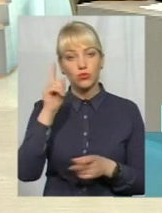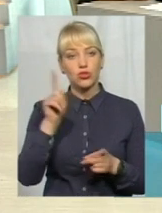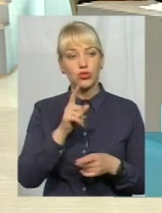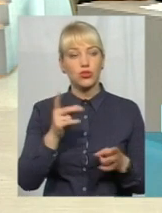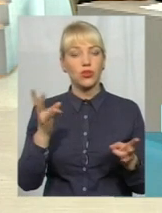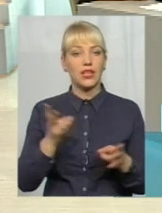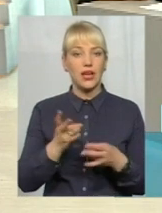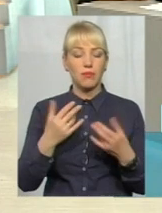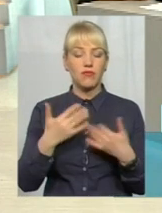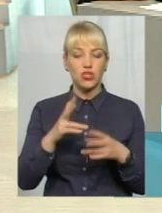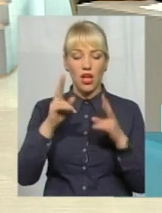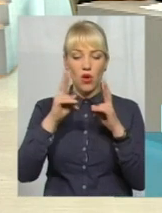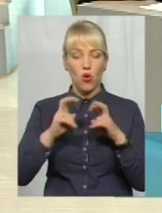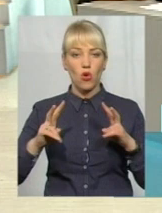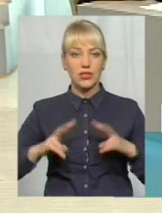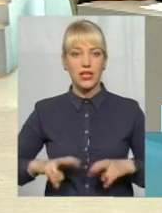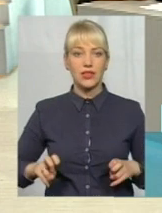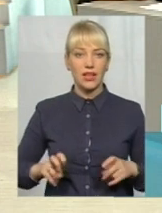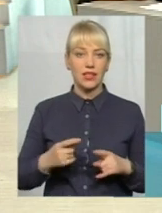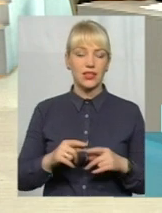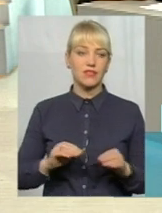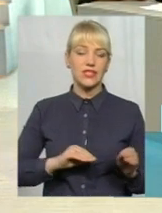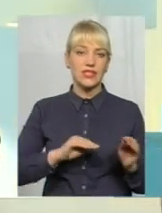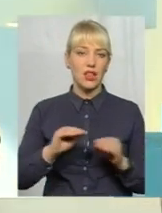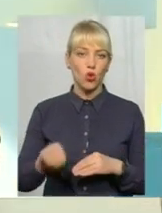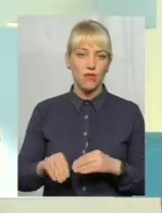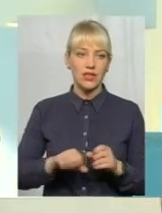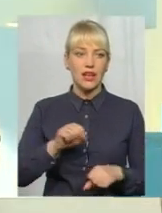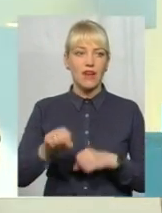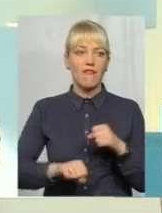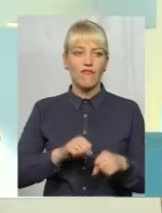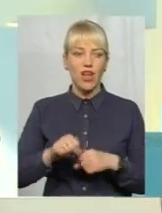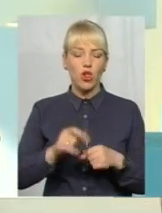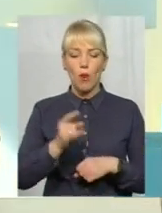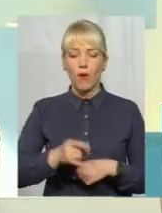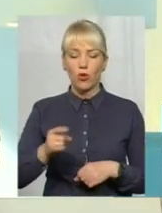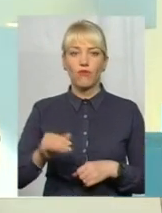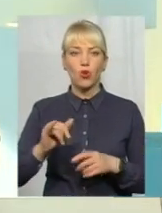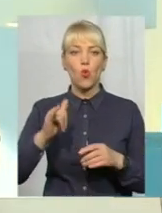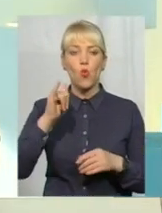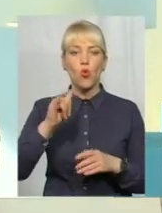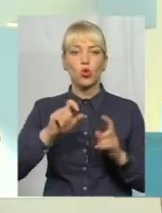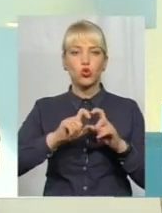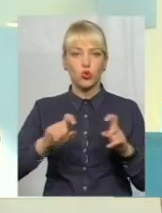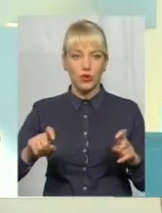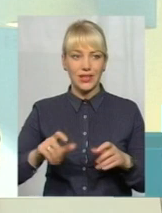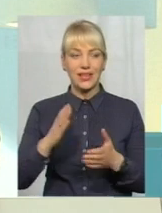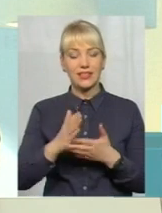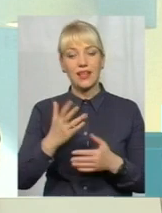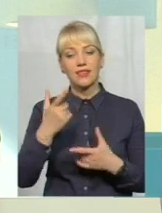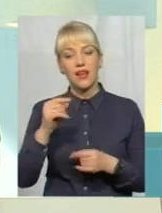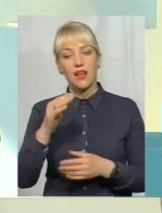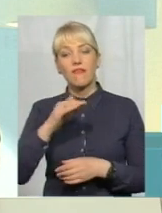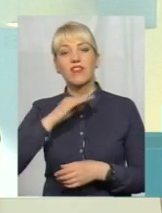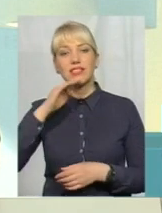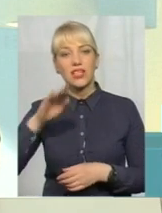розглядати і до встановлення велопарковок у школах. Тому що є школи, де їх вистачає,